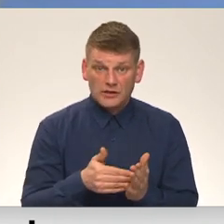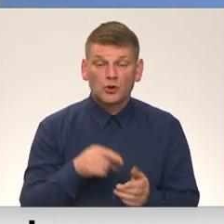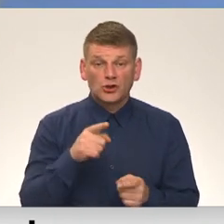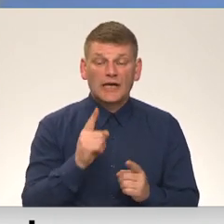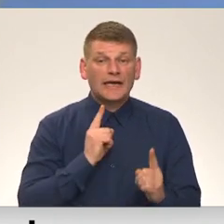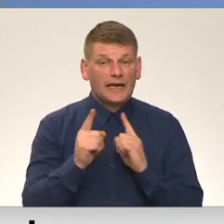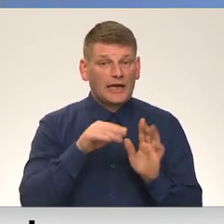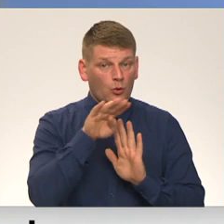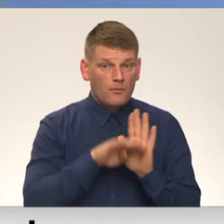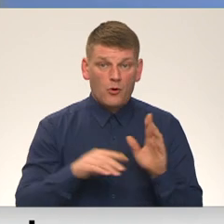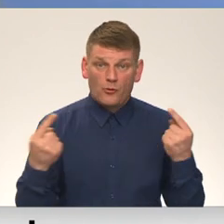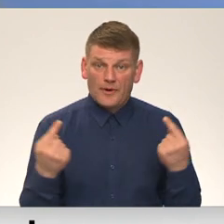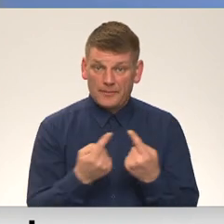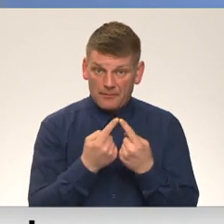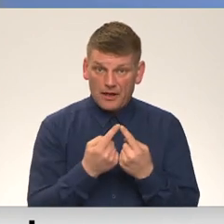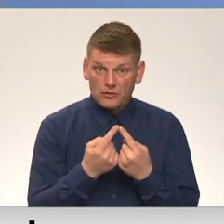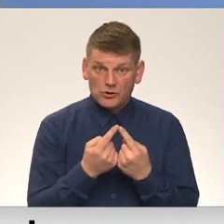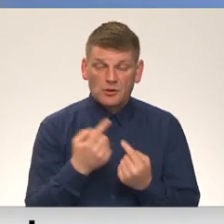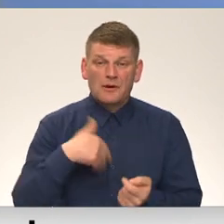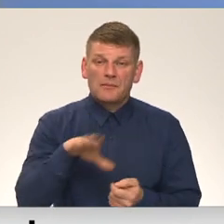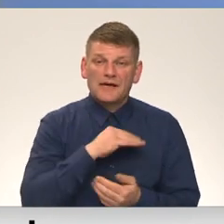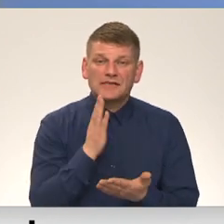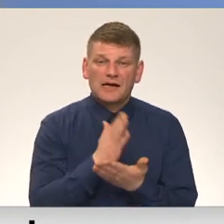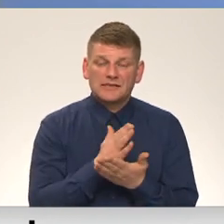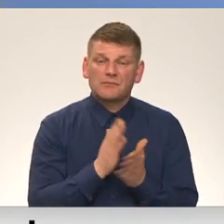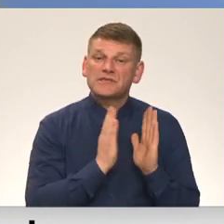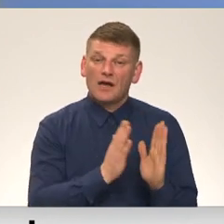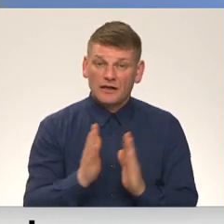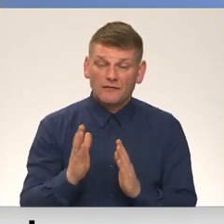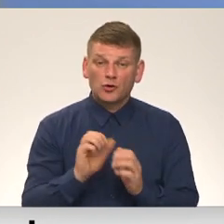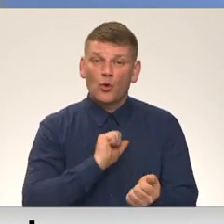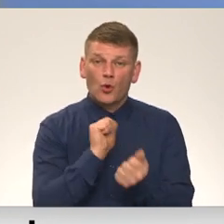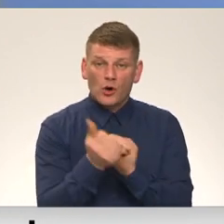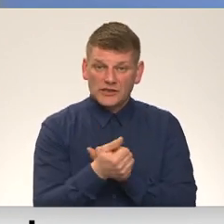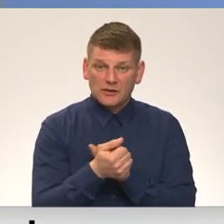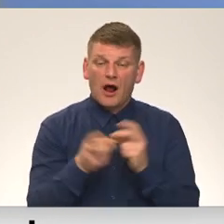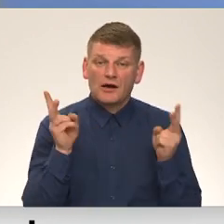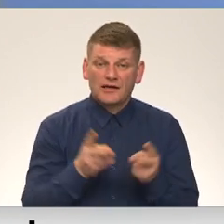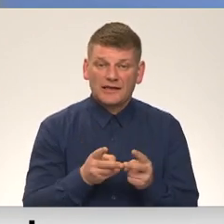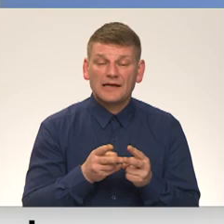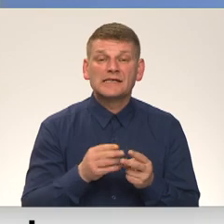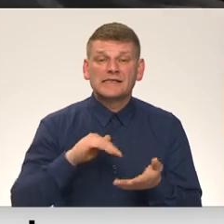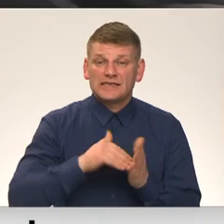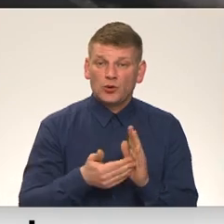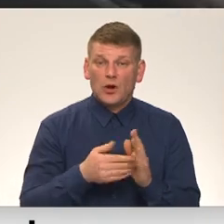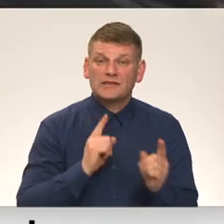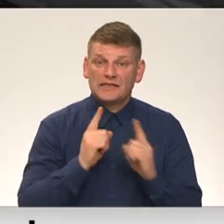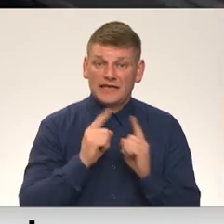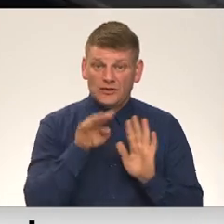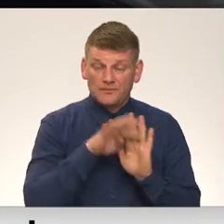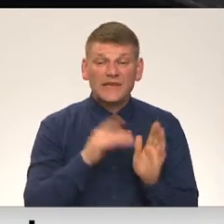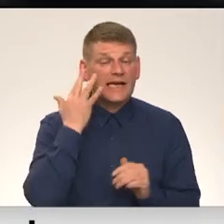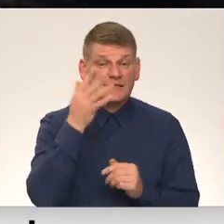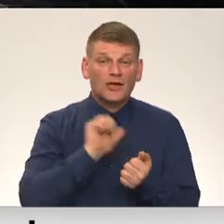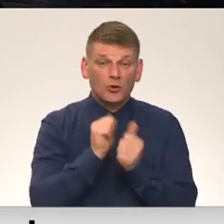rīkojuma piemērošanu. Mēs esam sagatavojuši grozījumus ārkārtējās situācijas rīkojumā. Ietarētie